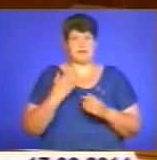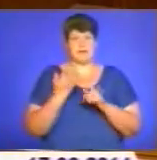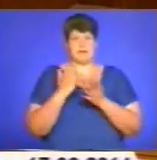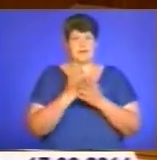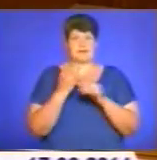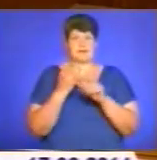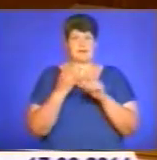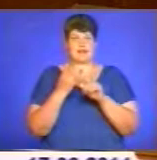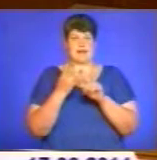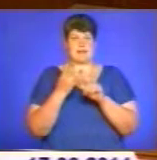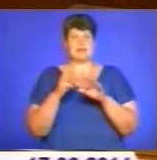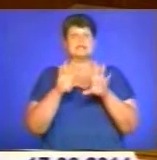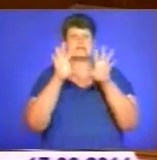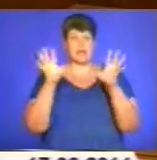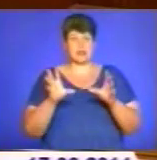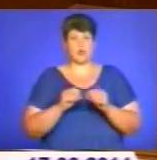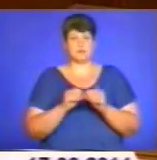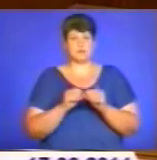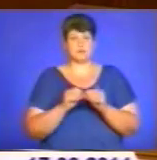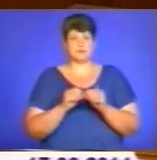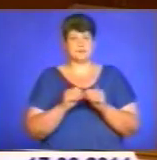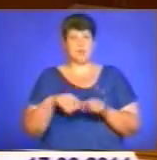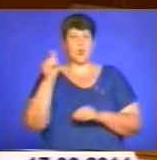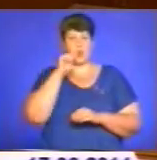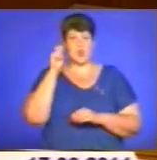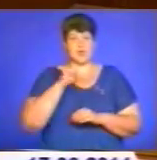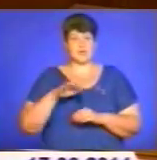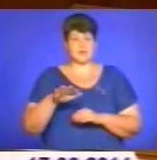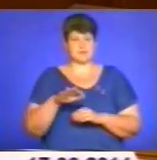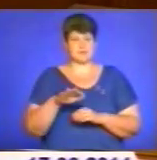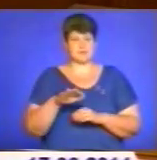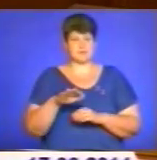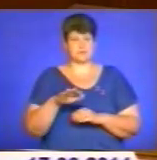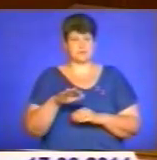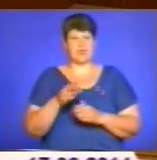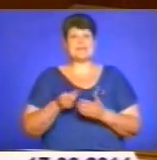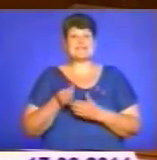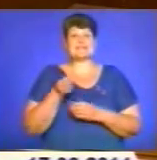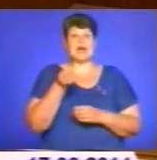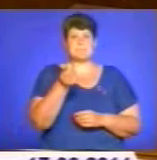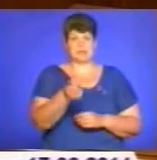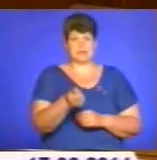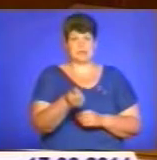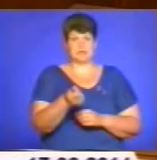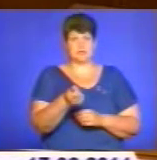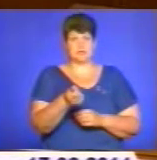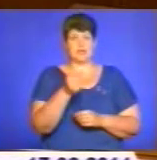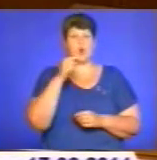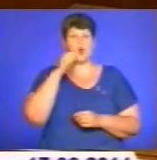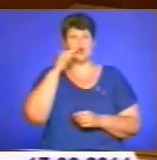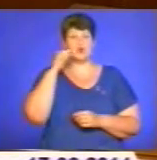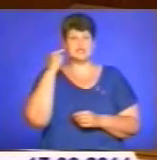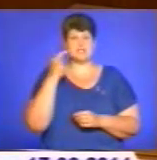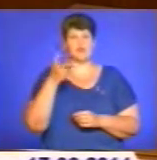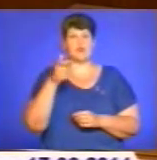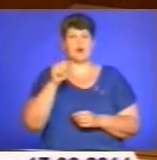Загалом Україна заплатила російському